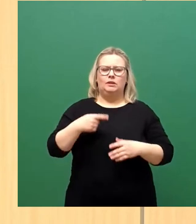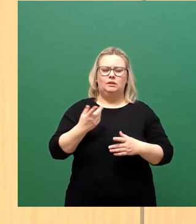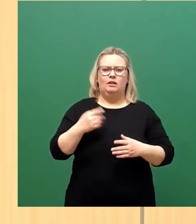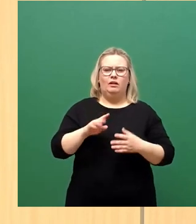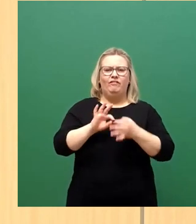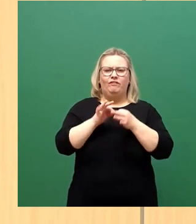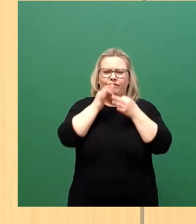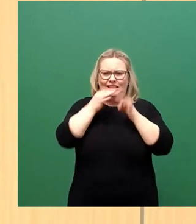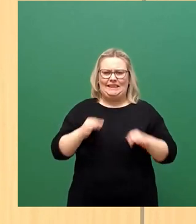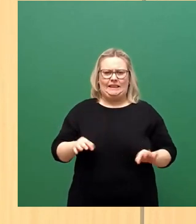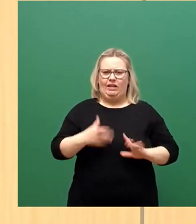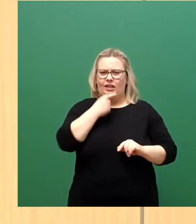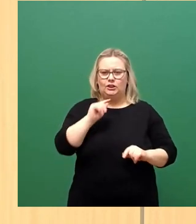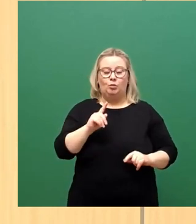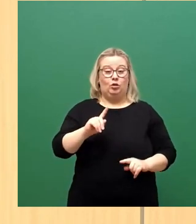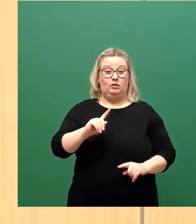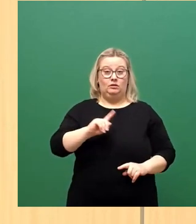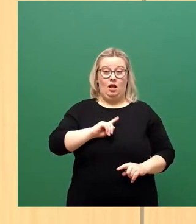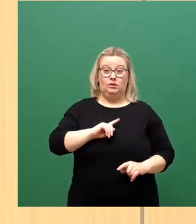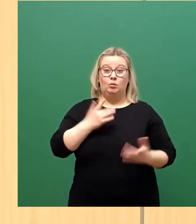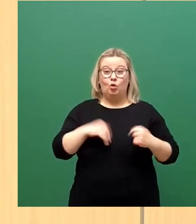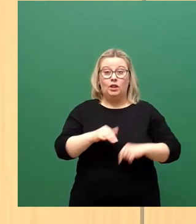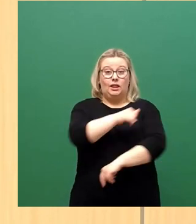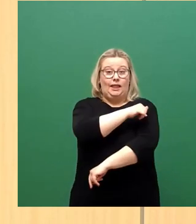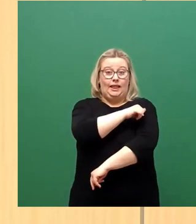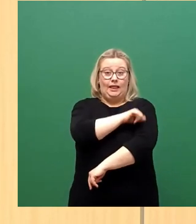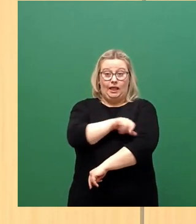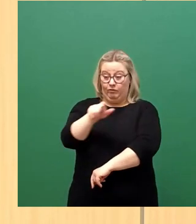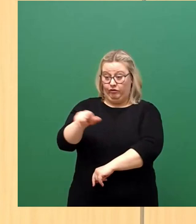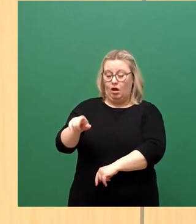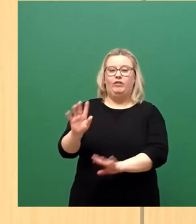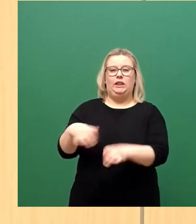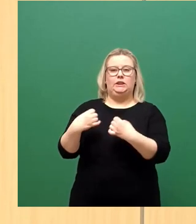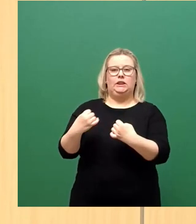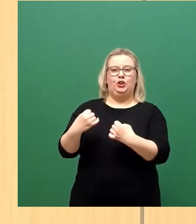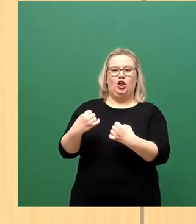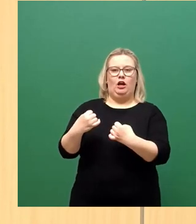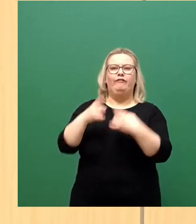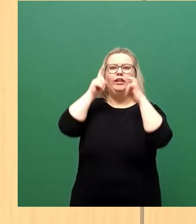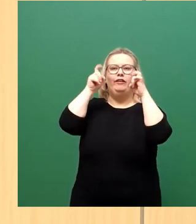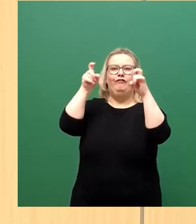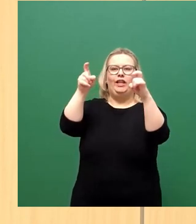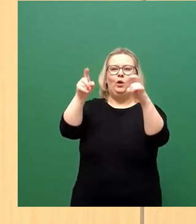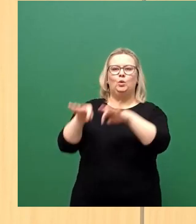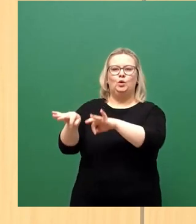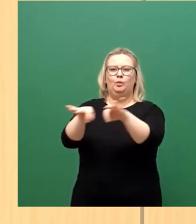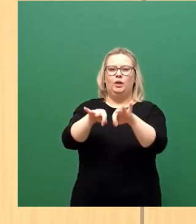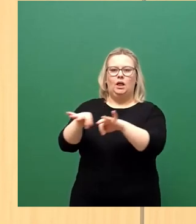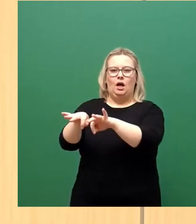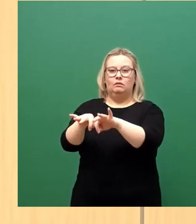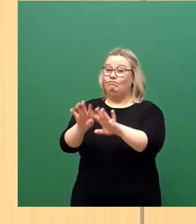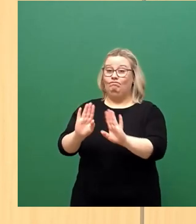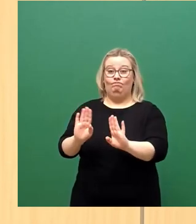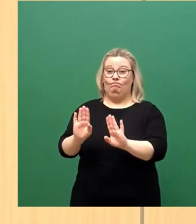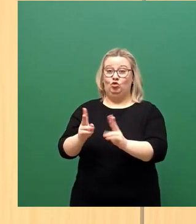unverantwortlich, wenn wir den Geimpften in Sicherheit wiegen. Das Virus sei nicht übertragbar. Die Lösung heißt da